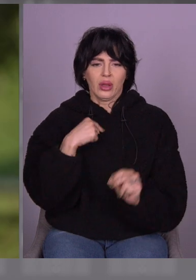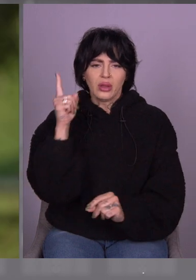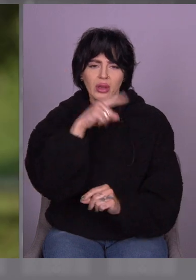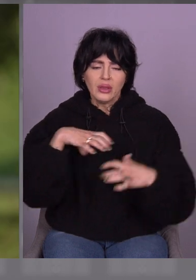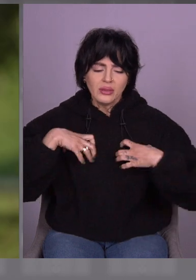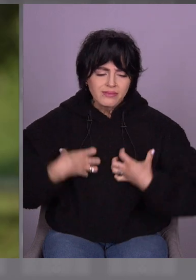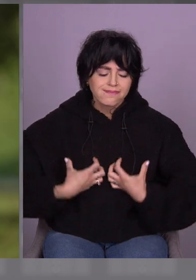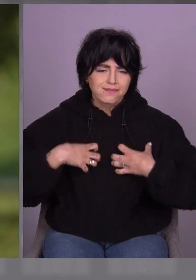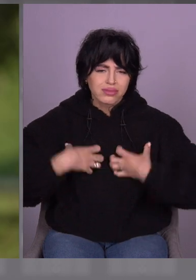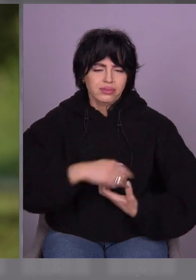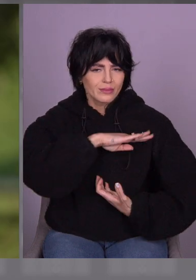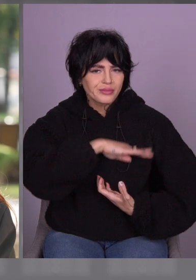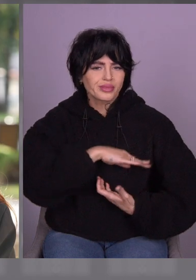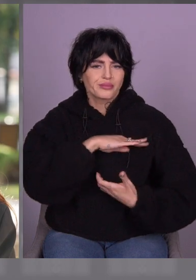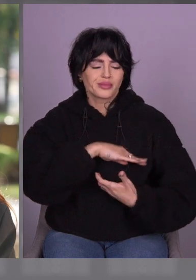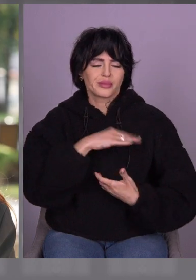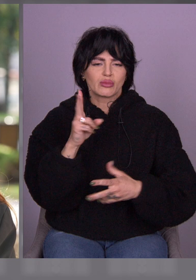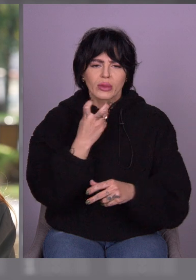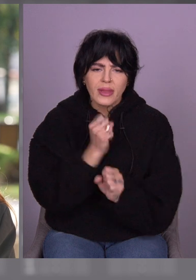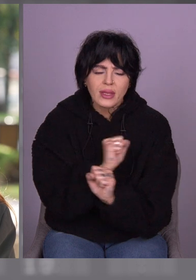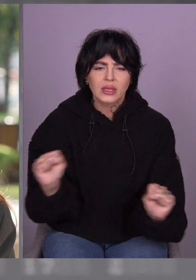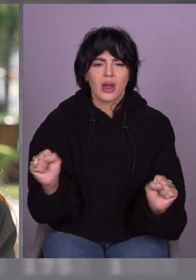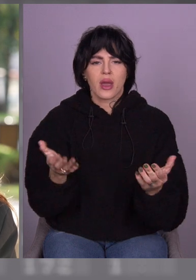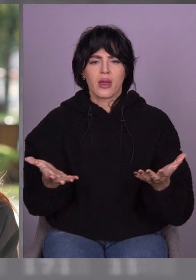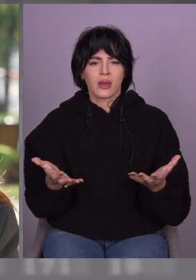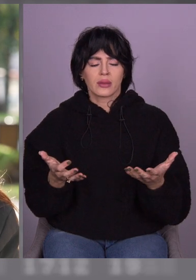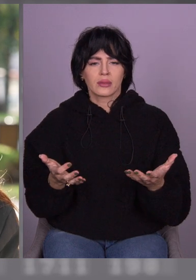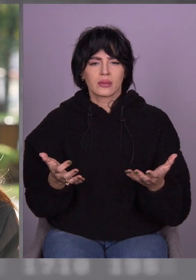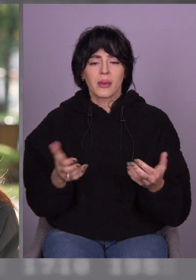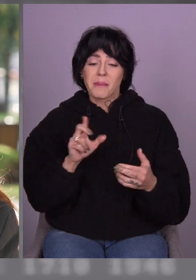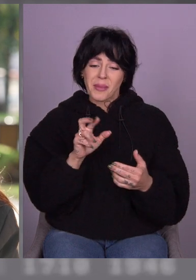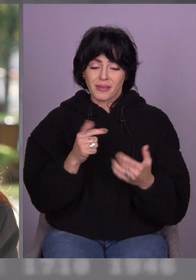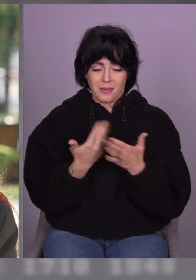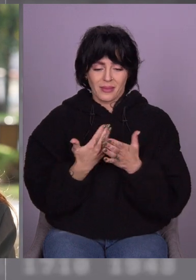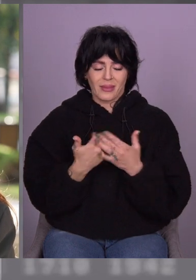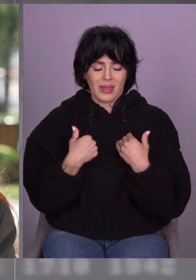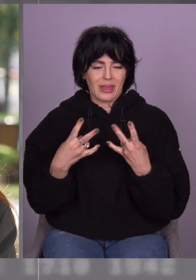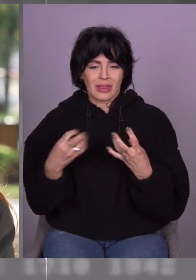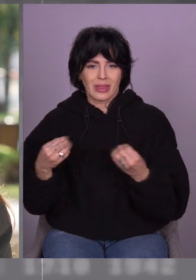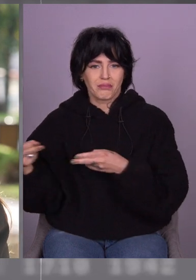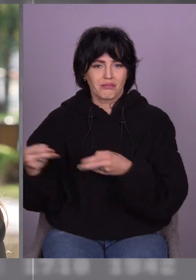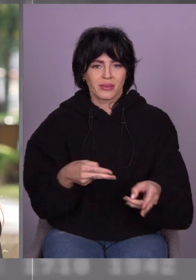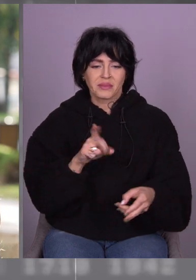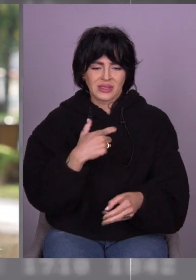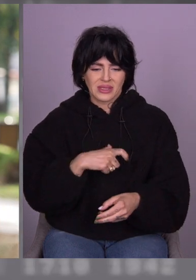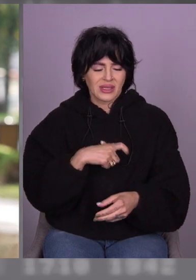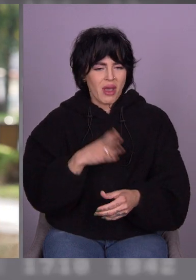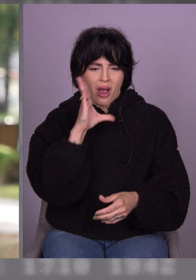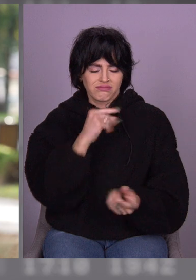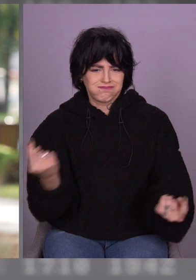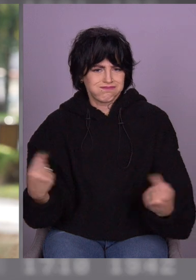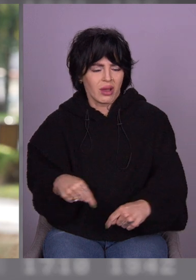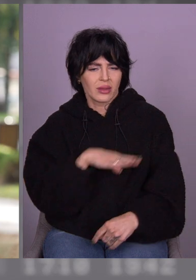не можна сміятися. Мабуть, якби я не приїхала, я б загнала себе дуже в таку